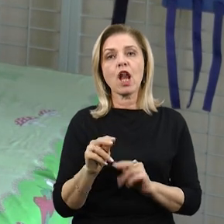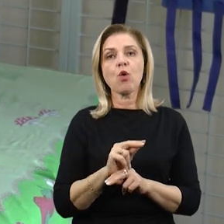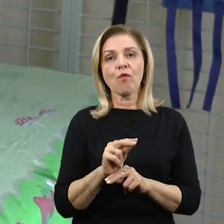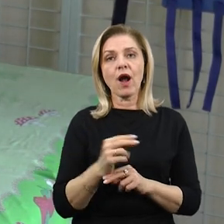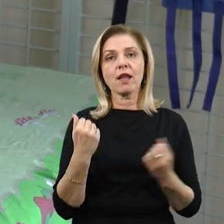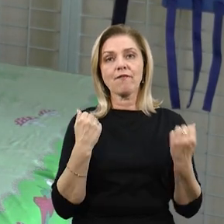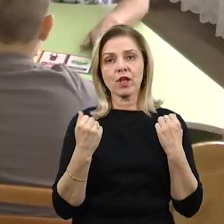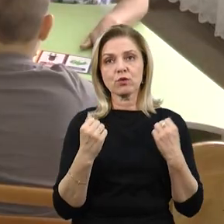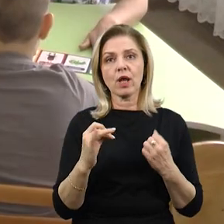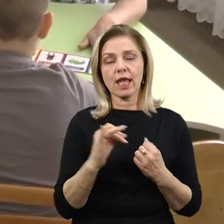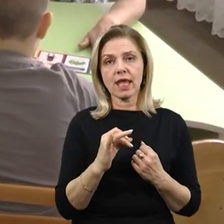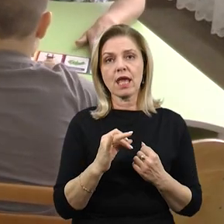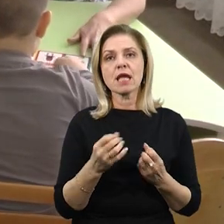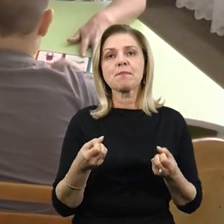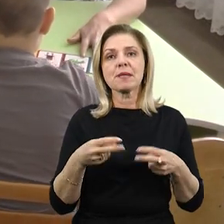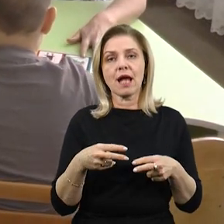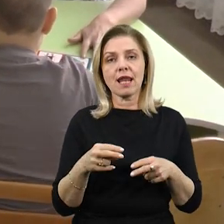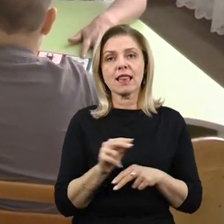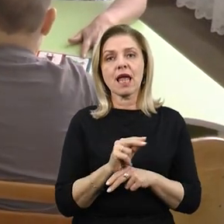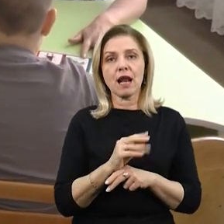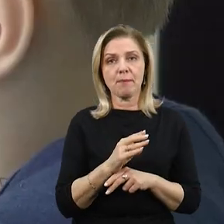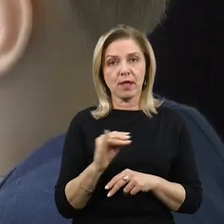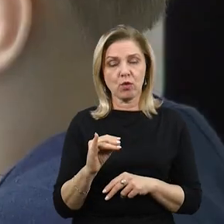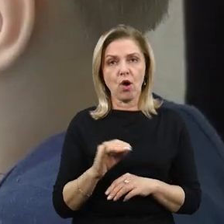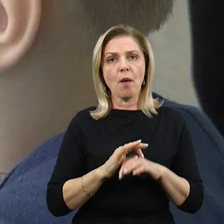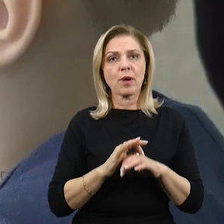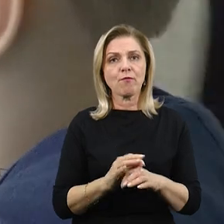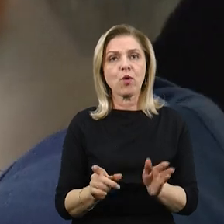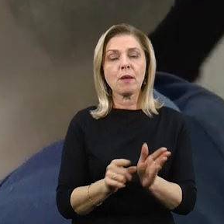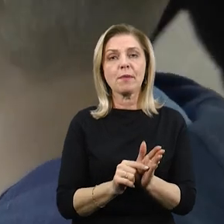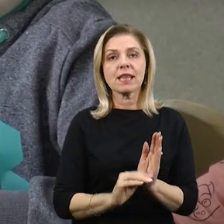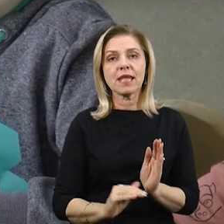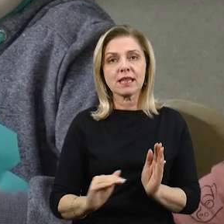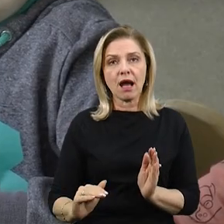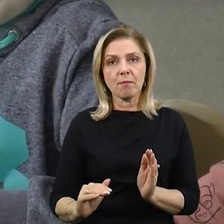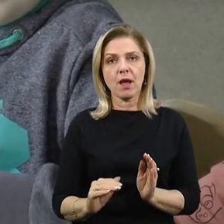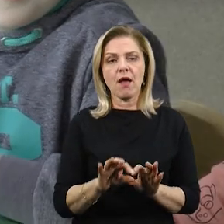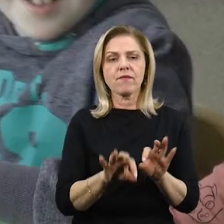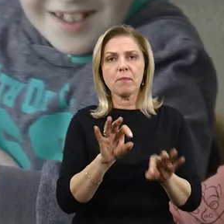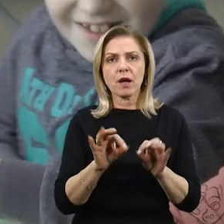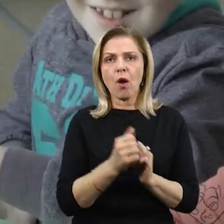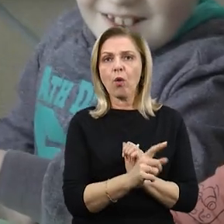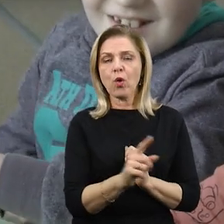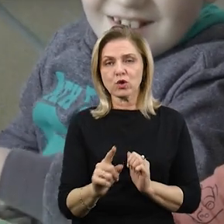механотерапію. Ми проводимо з дітками, підбираємо до кожної дитини